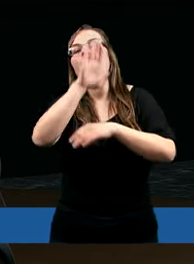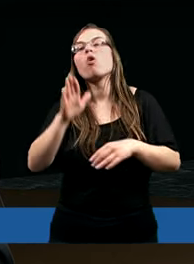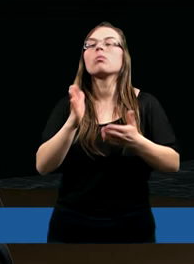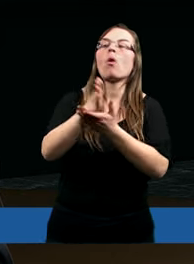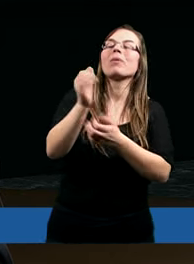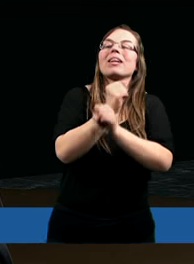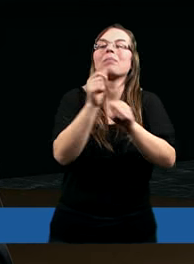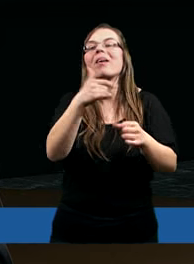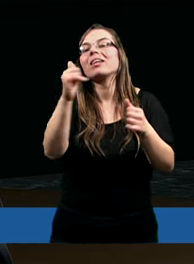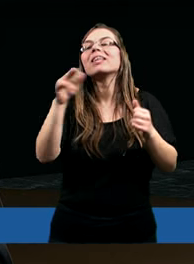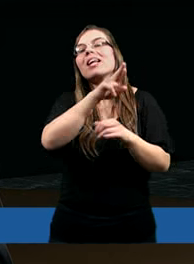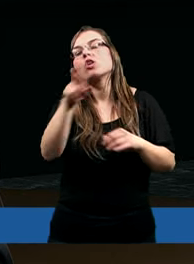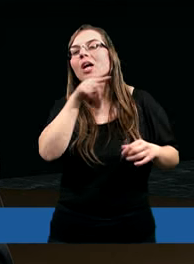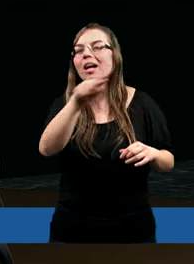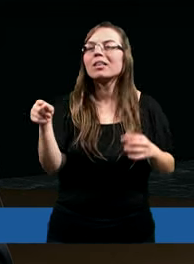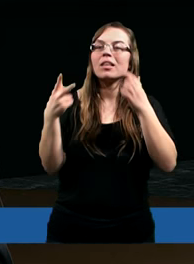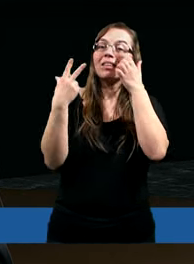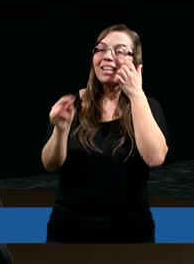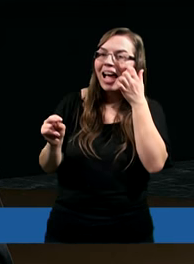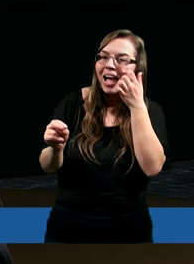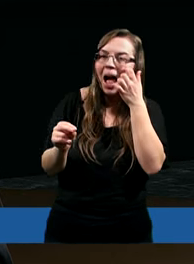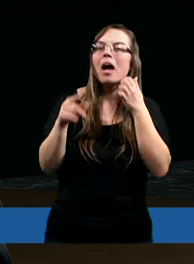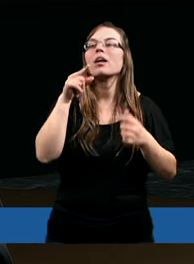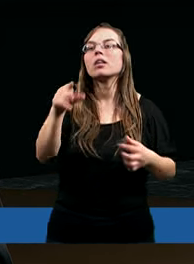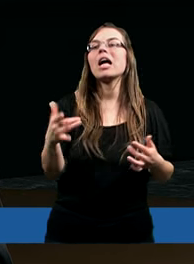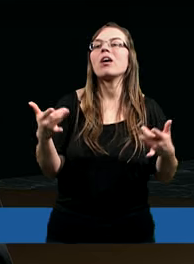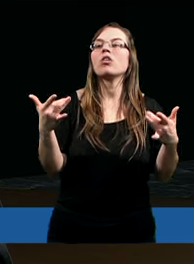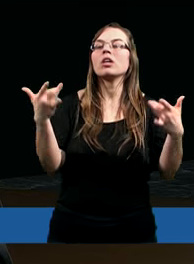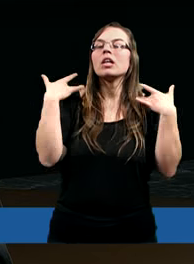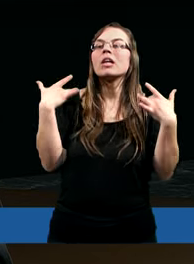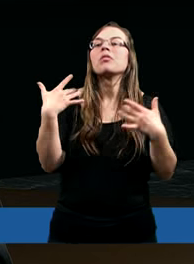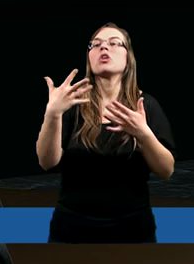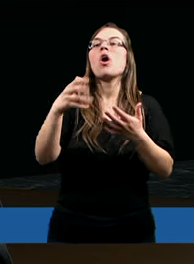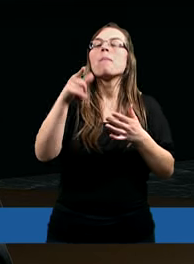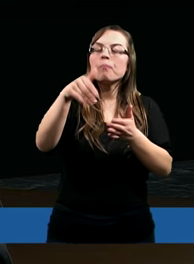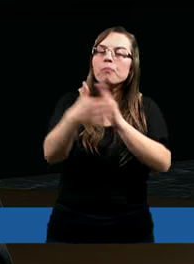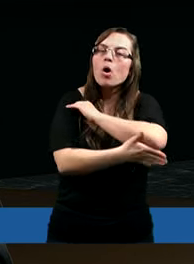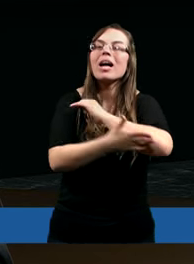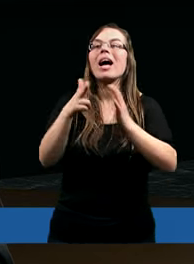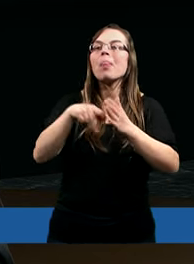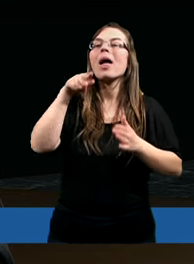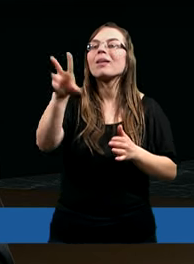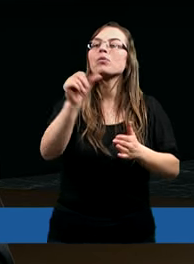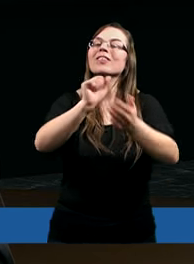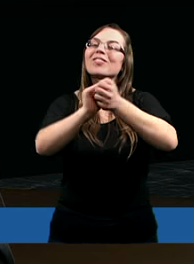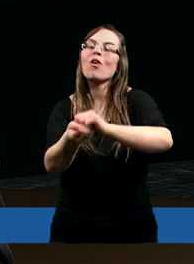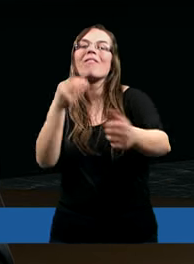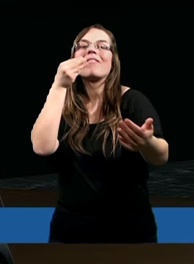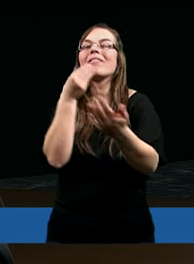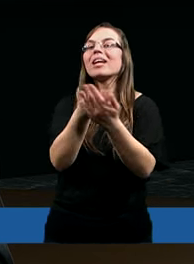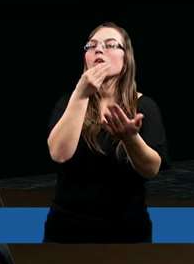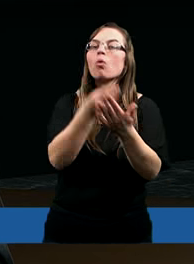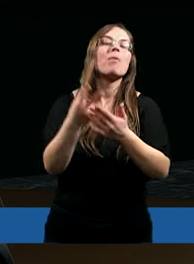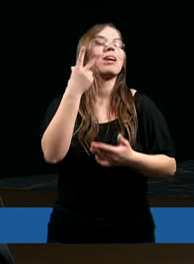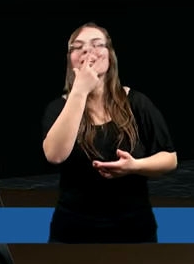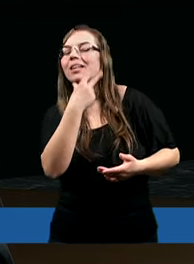poprzez swoje wysiłki niejako, bo trzeba sobie powiedzieć w tych dalszych wersetach jest mowa o tym, że są wykupieni nie